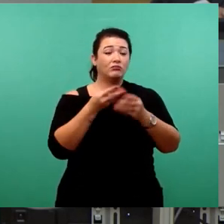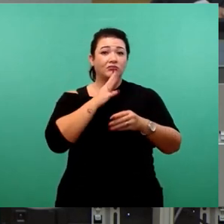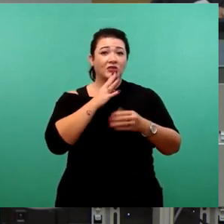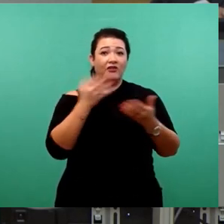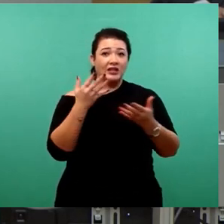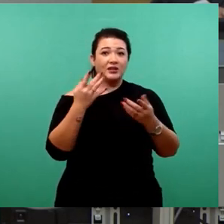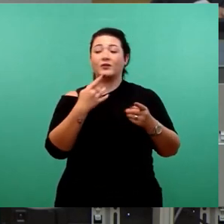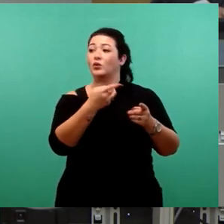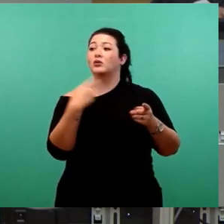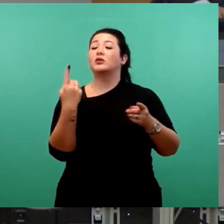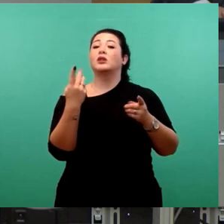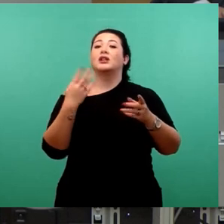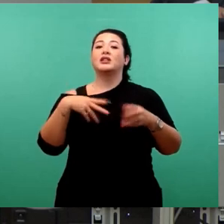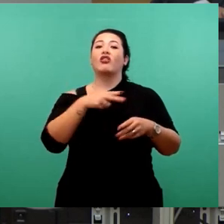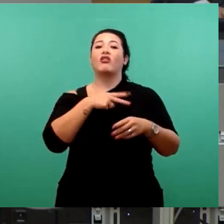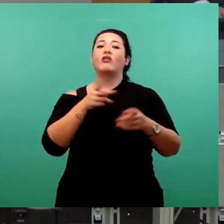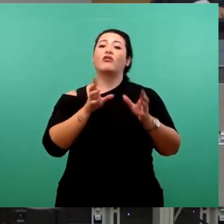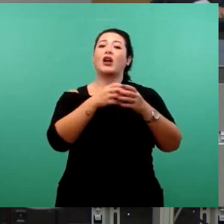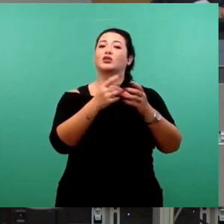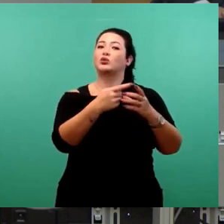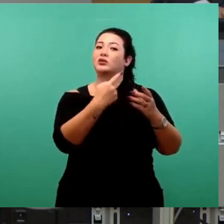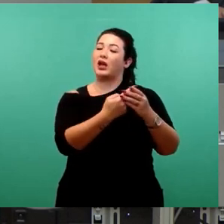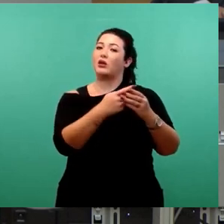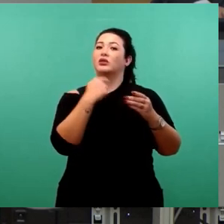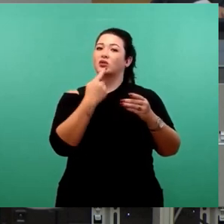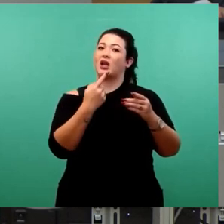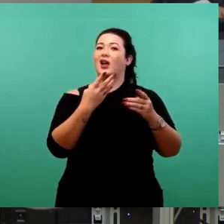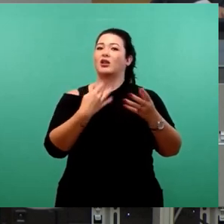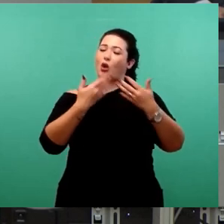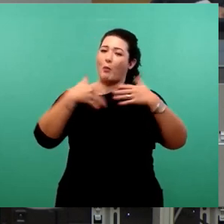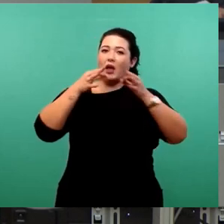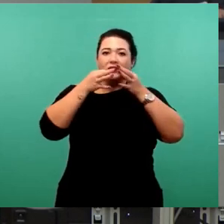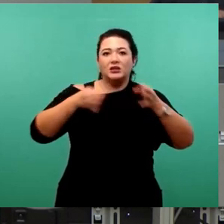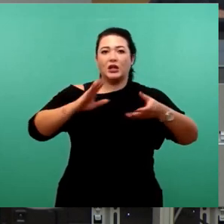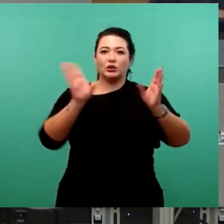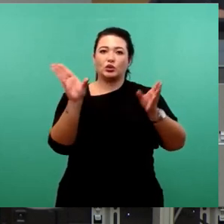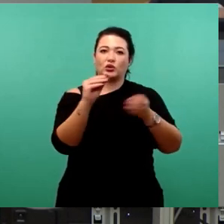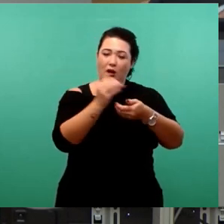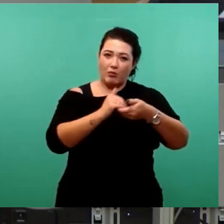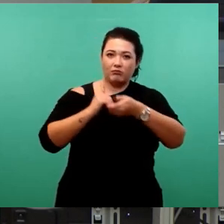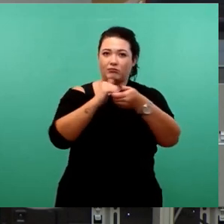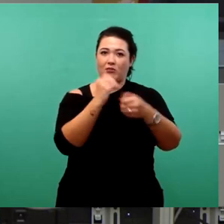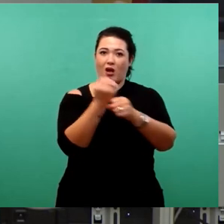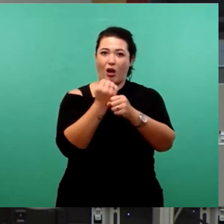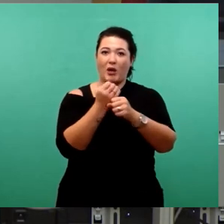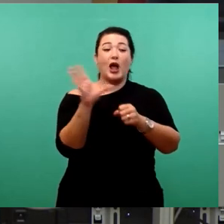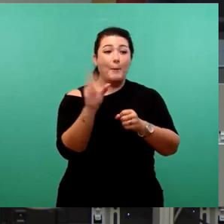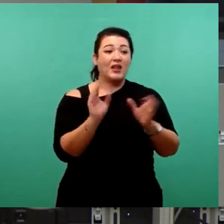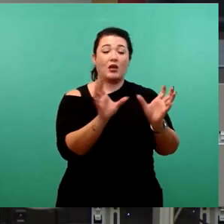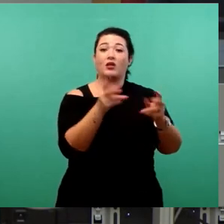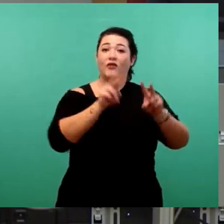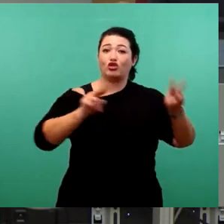ergibt sich für die Fraktion jedoch ausdrücklich keine vertiefte Zusammenarbeit oder gar eine Koalition mit den Fraktionen sowie dem Oberbürgermeister.